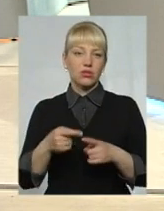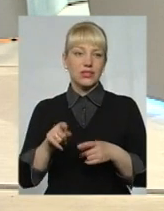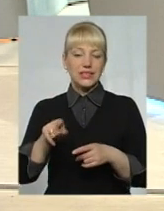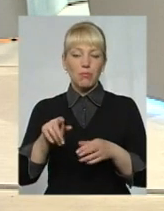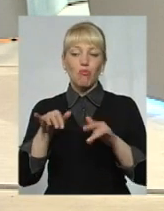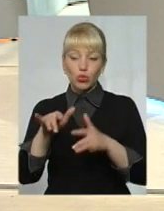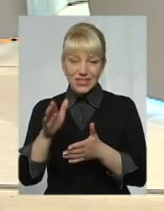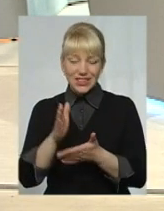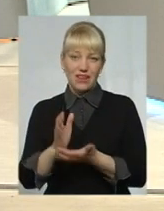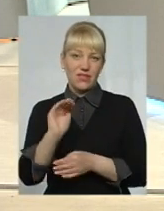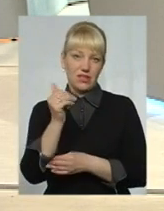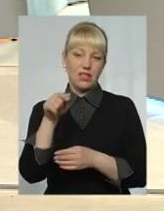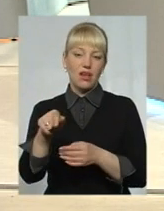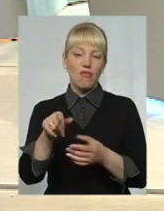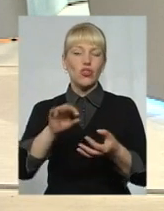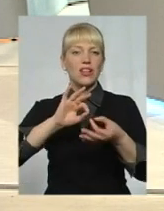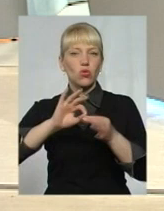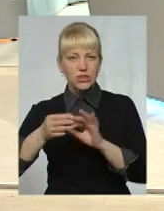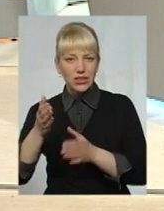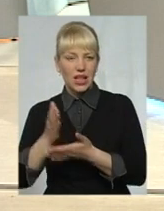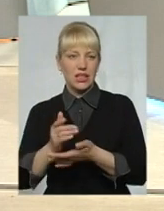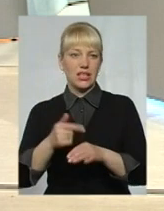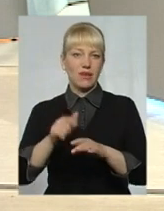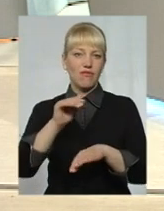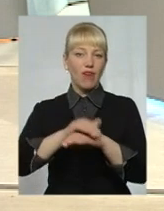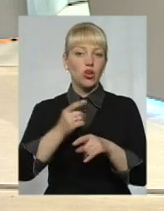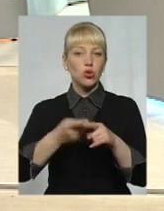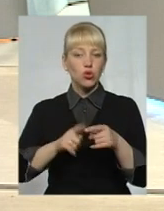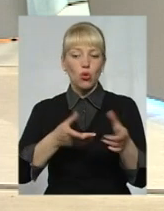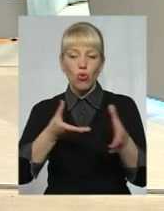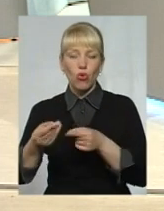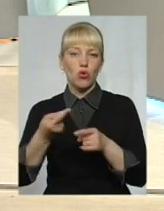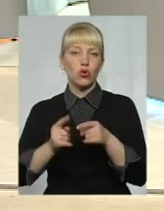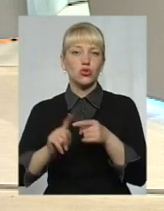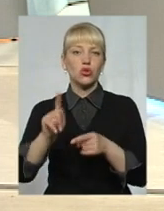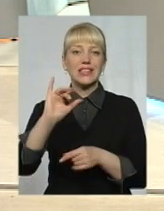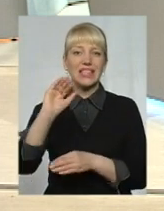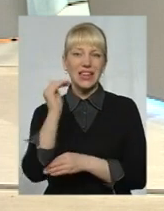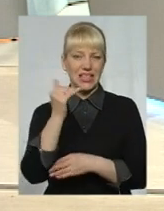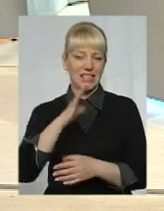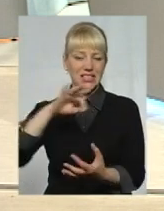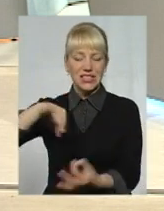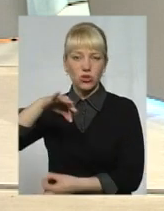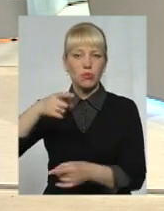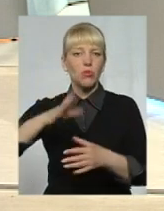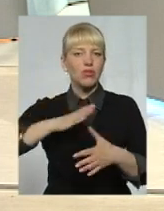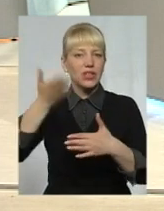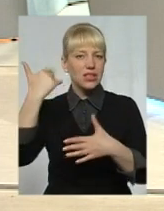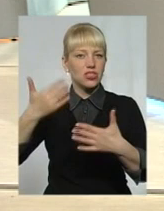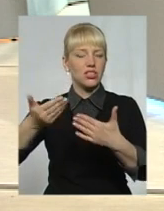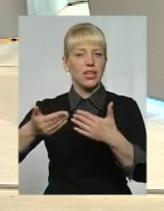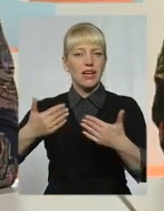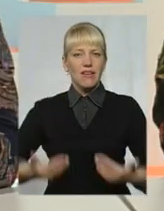процеси, як би там не було, вони ускладені фактом того, що вона сирота, фактом втрат попередніх, фактом